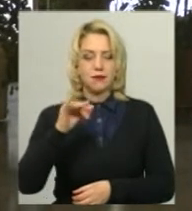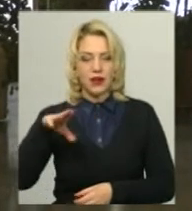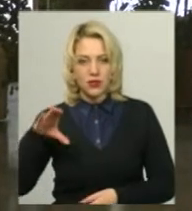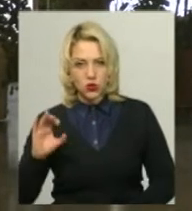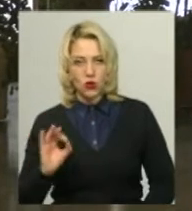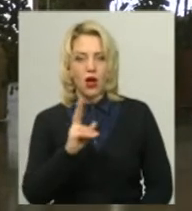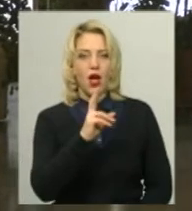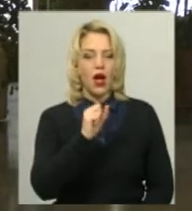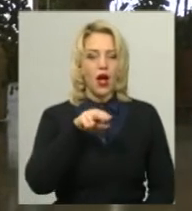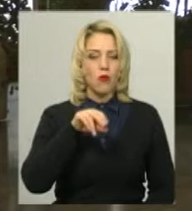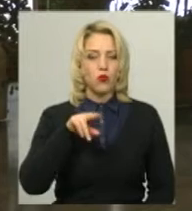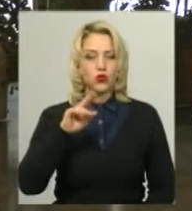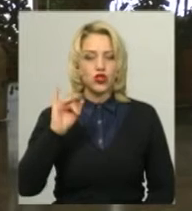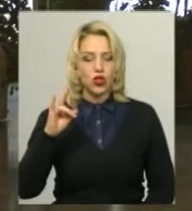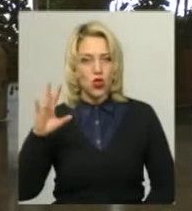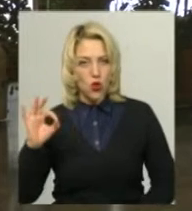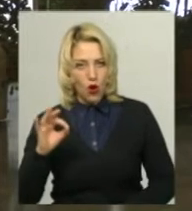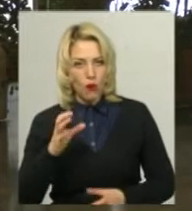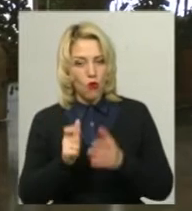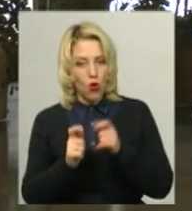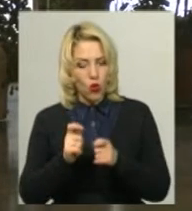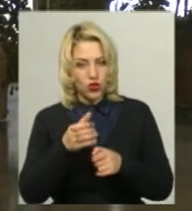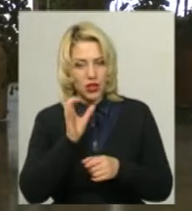капучино і в кожного свій авторський напідок.